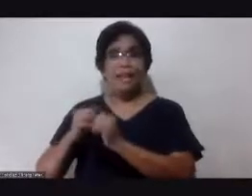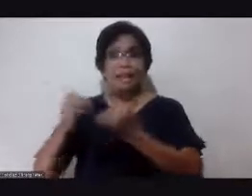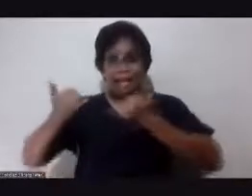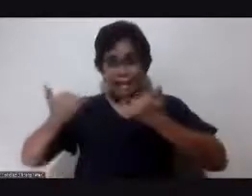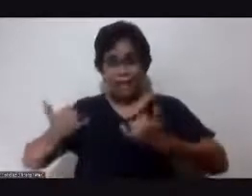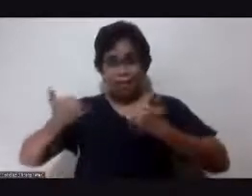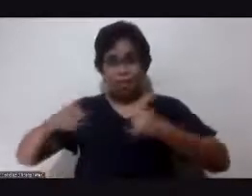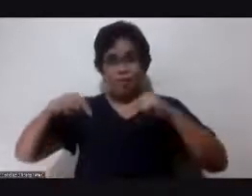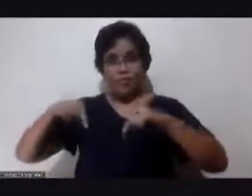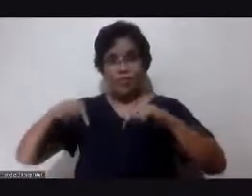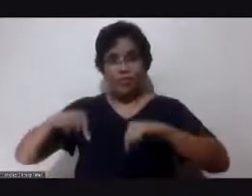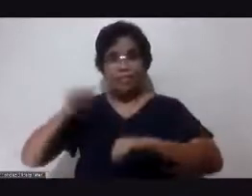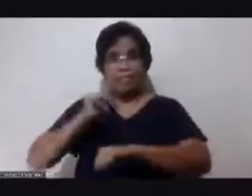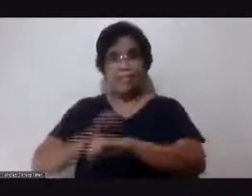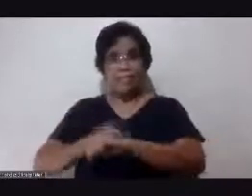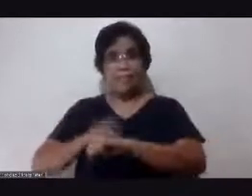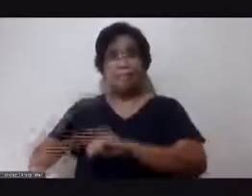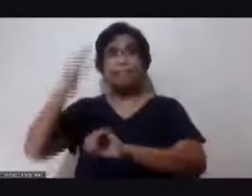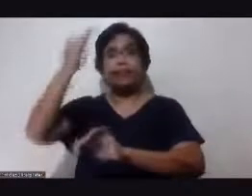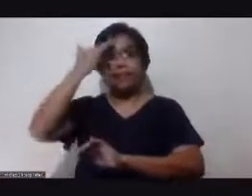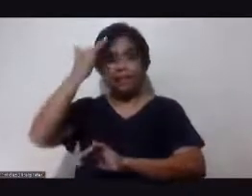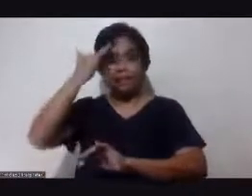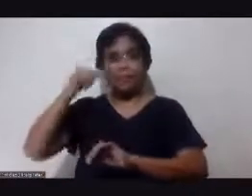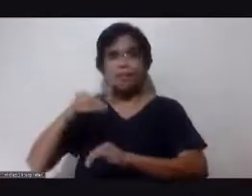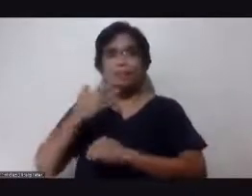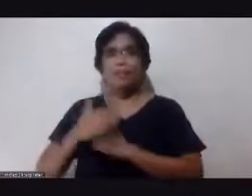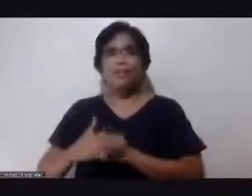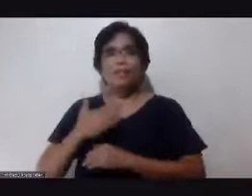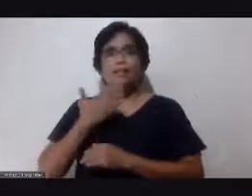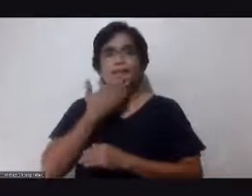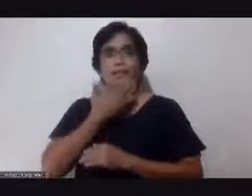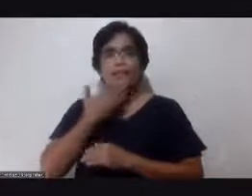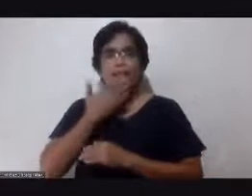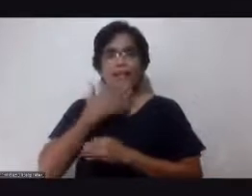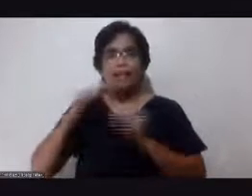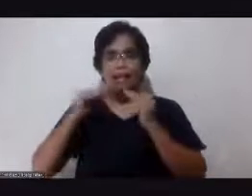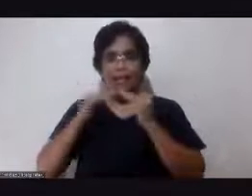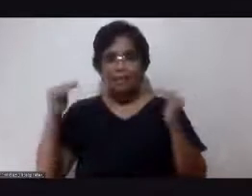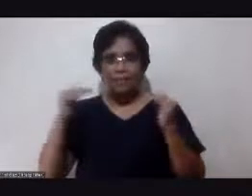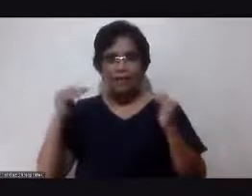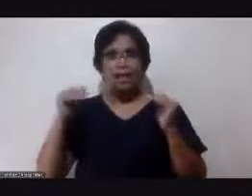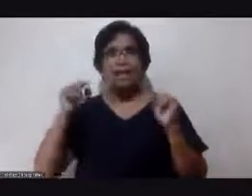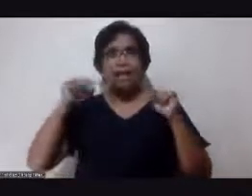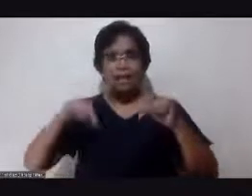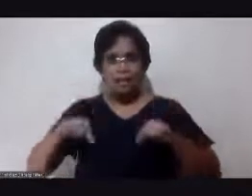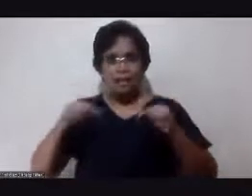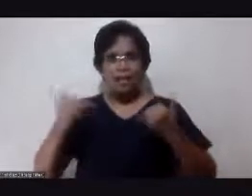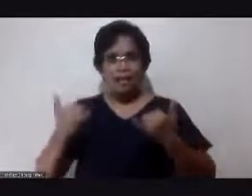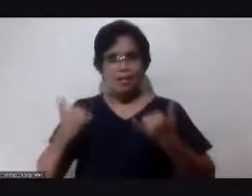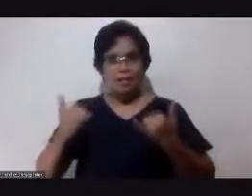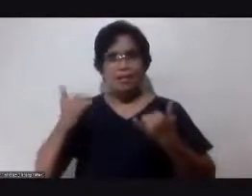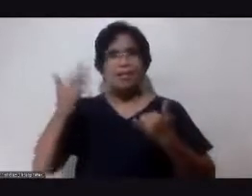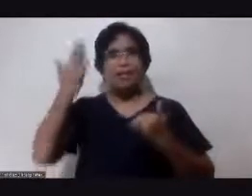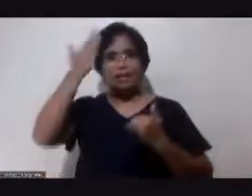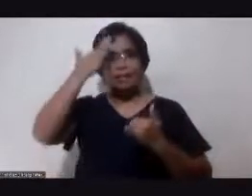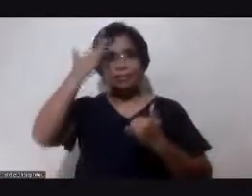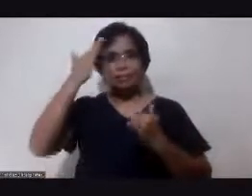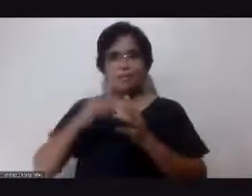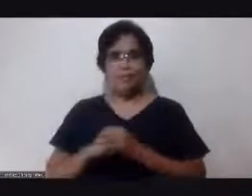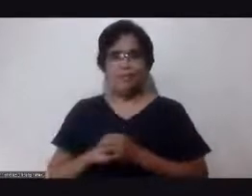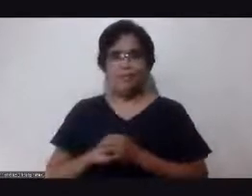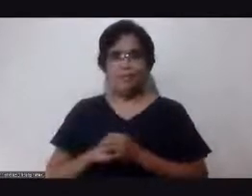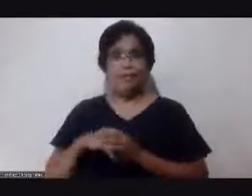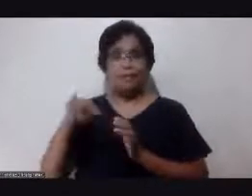mismo, malalaman mo yung blood sugar level mo. Ngayon mismo, alam mo. Okay? So, if you